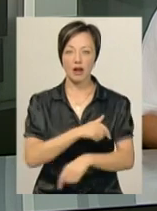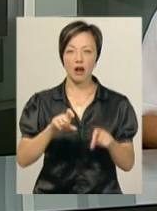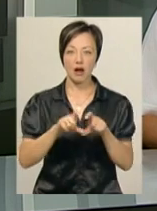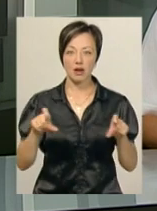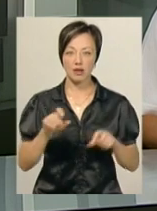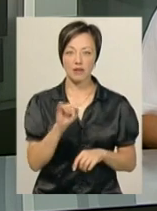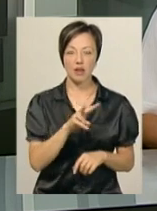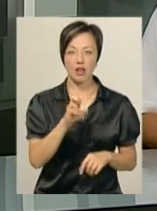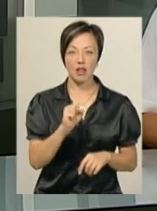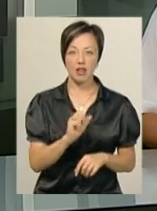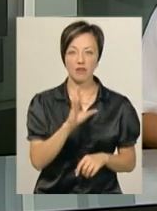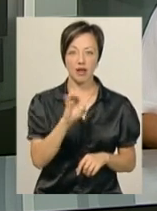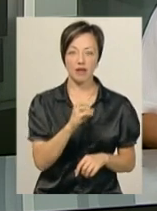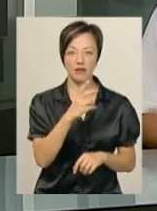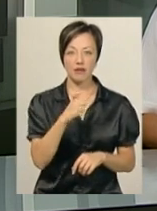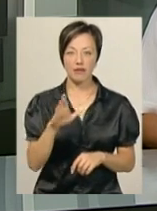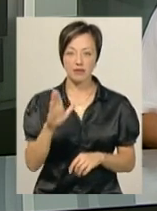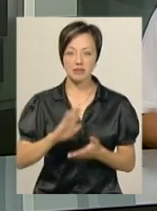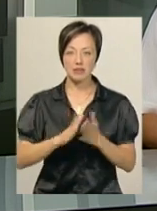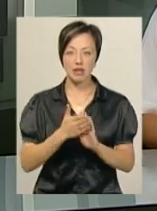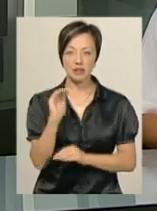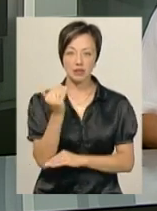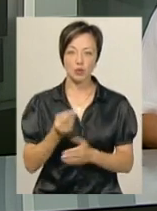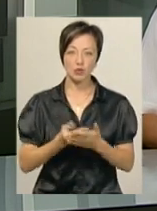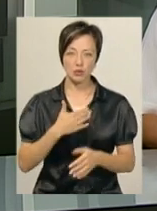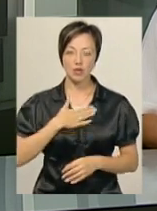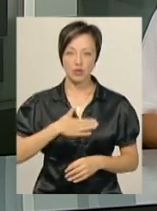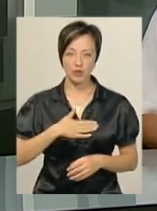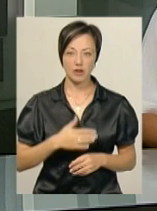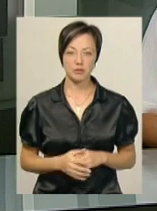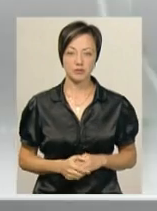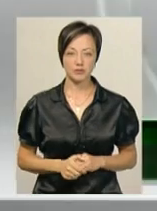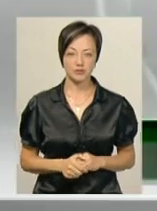лікарні Іван Лаврентів. Стан дитини лікар оцінює як задовільний.